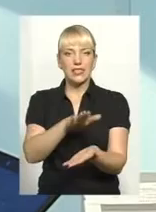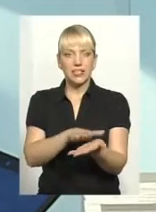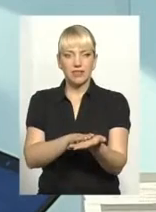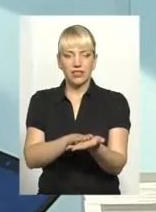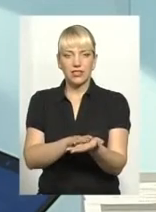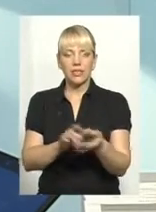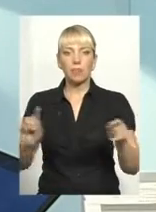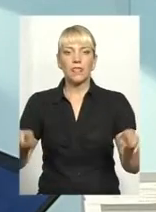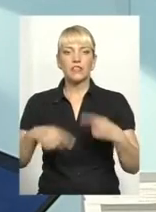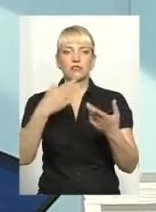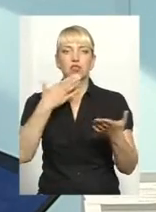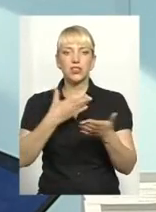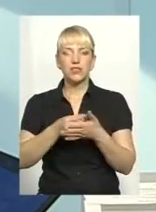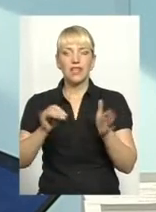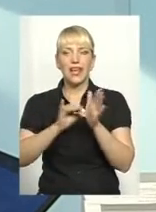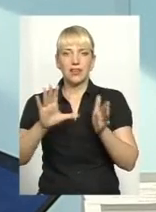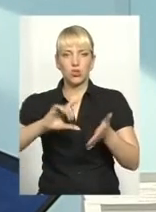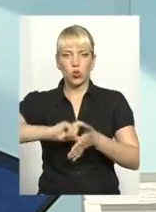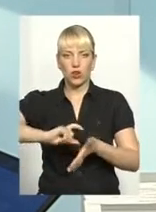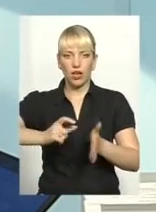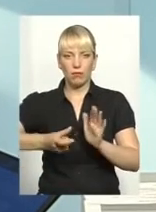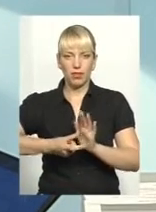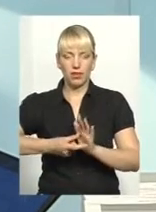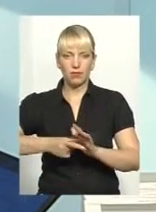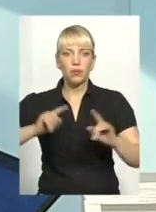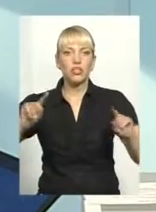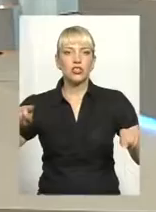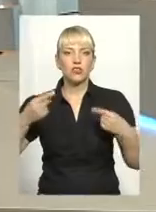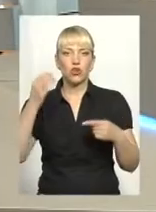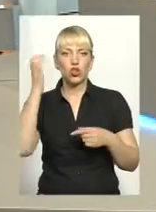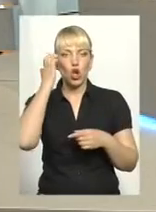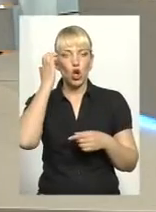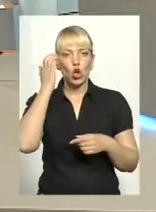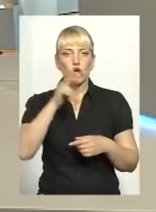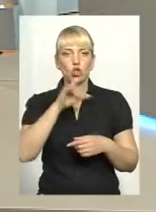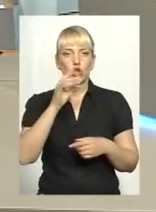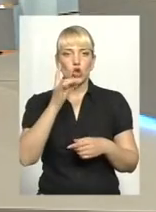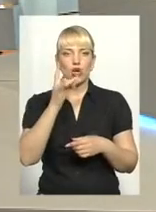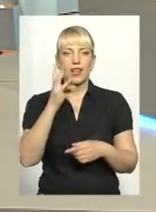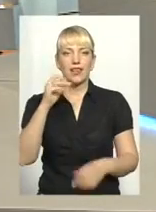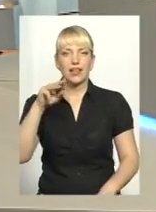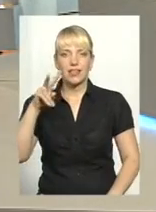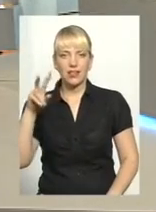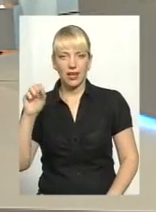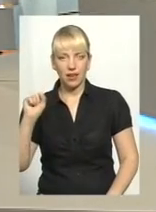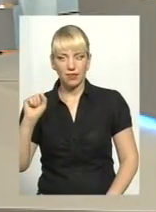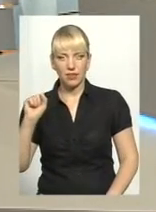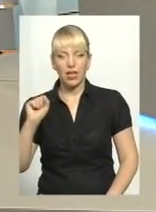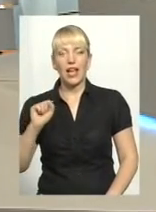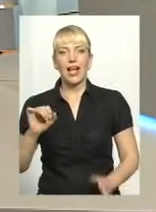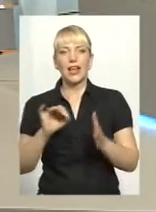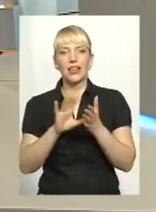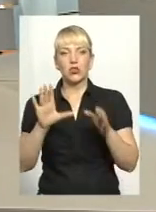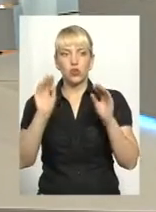електронний кабінет, створити чернетку електронної декларації і заповнювати.